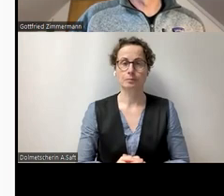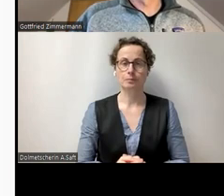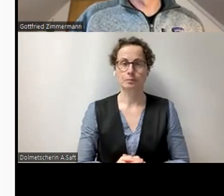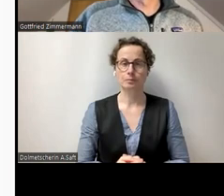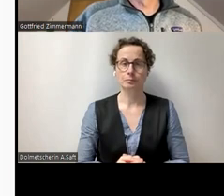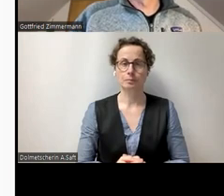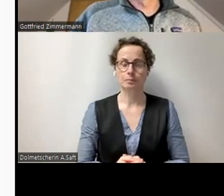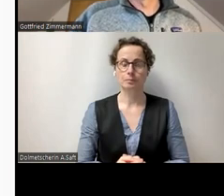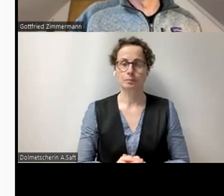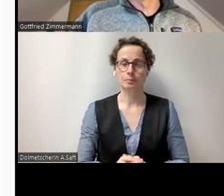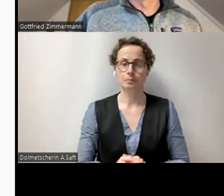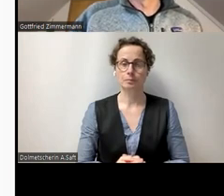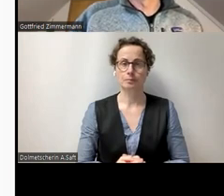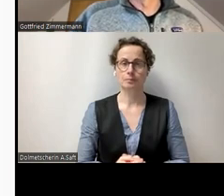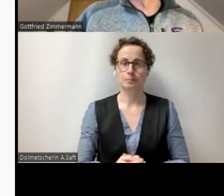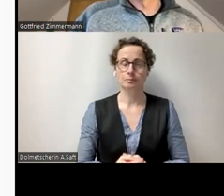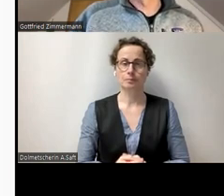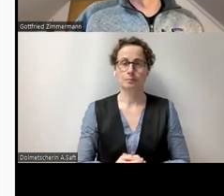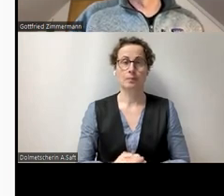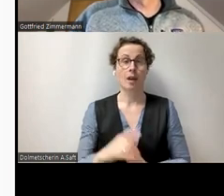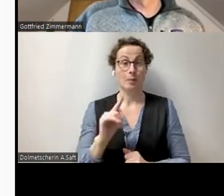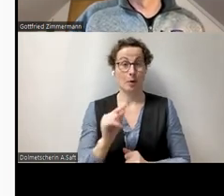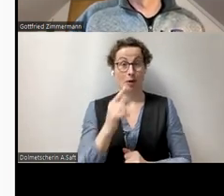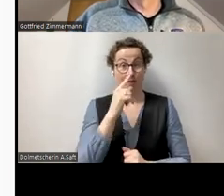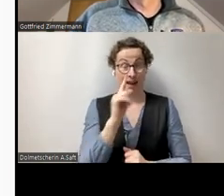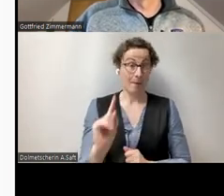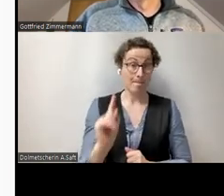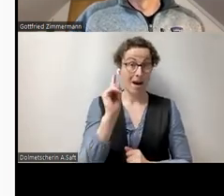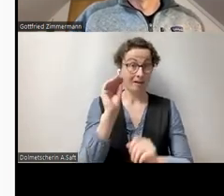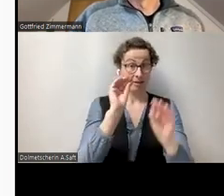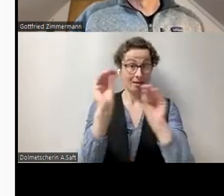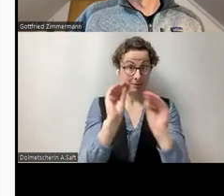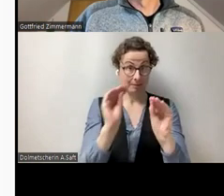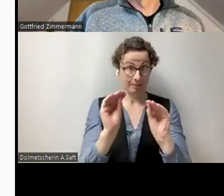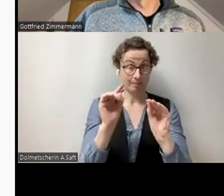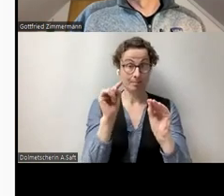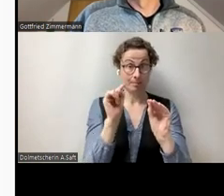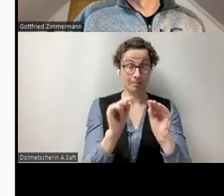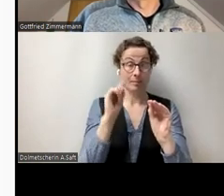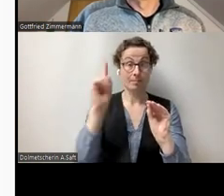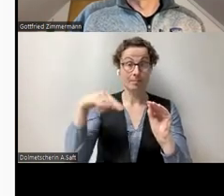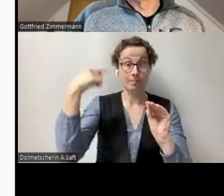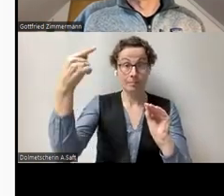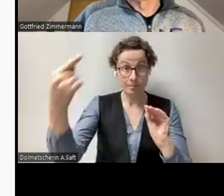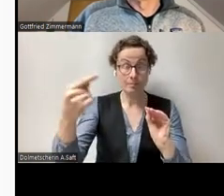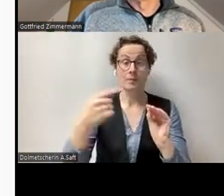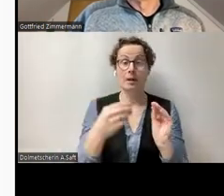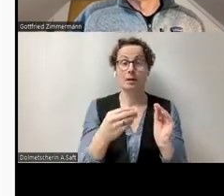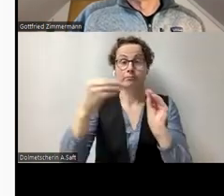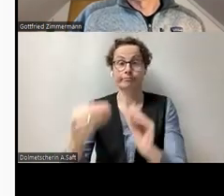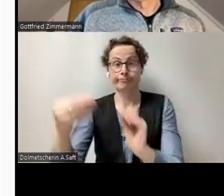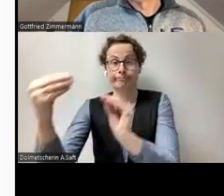was in einem Folien Master festgehalten wird, später als dekorativ gilt.